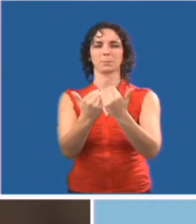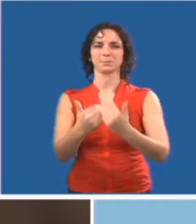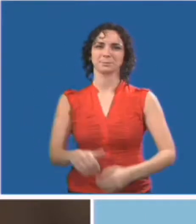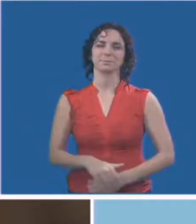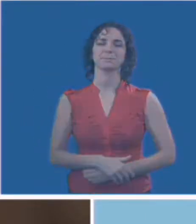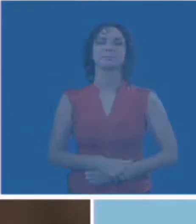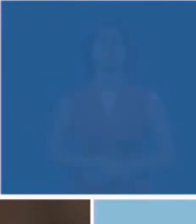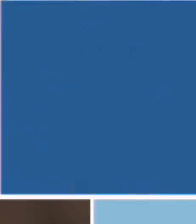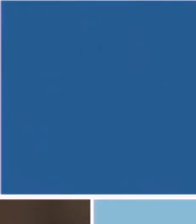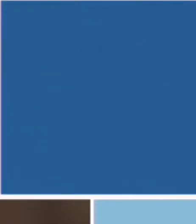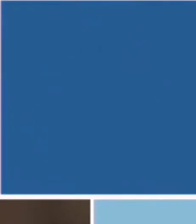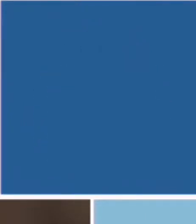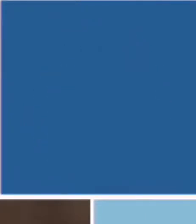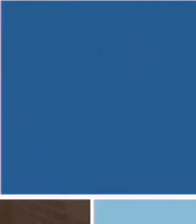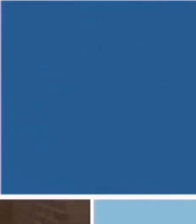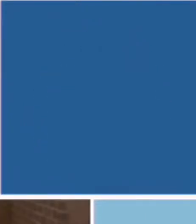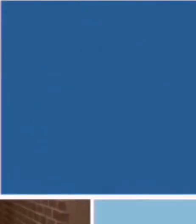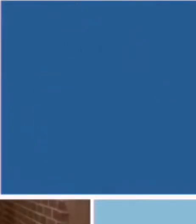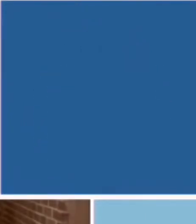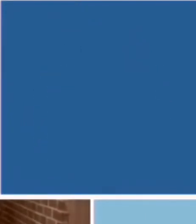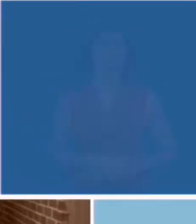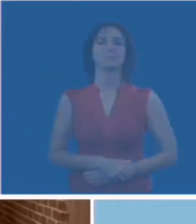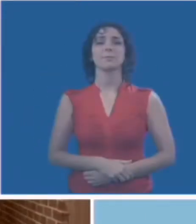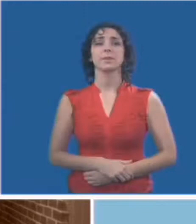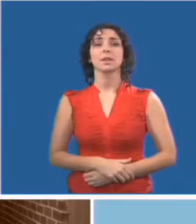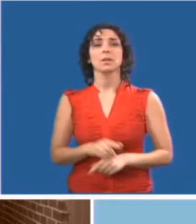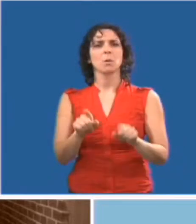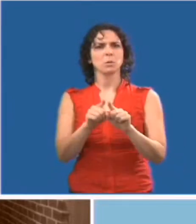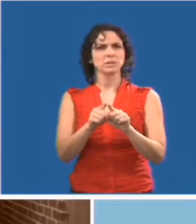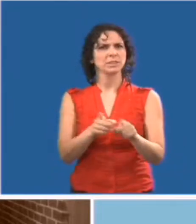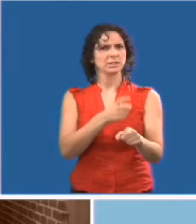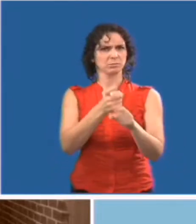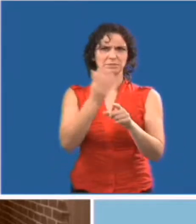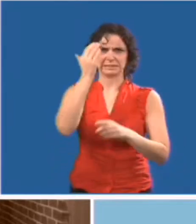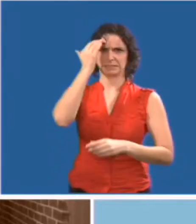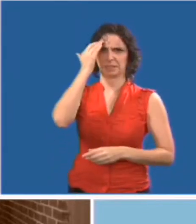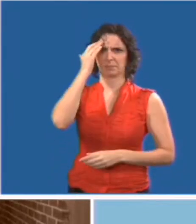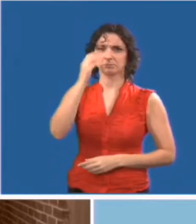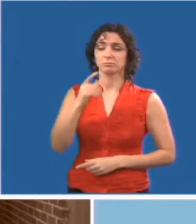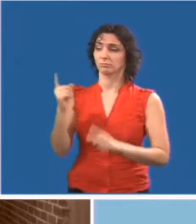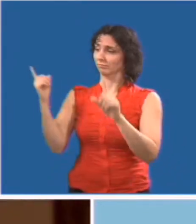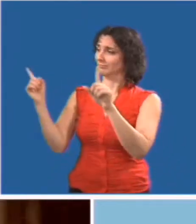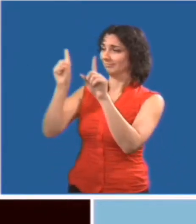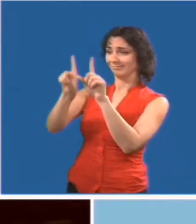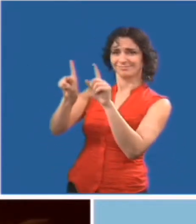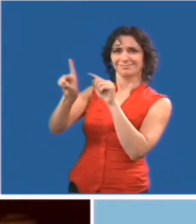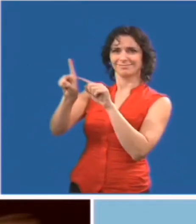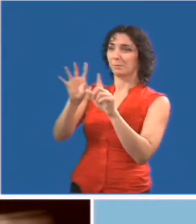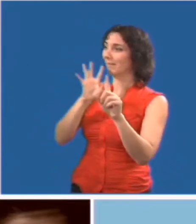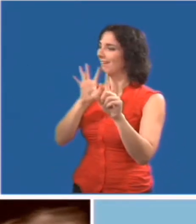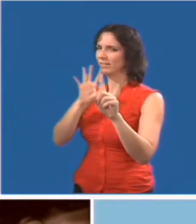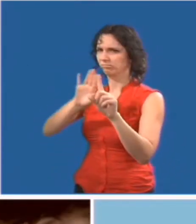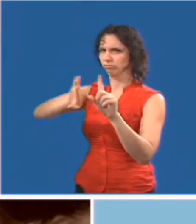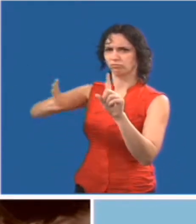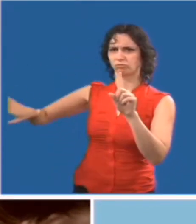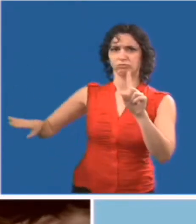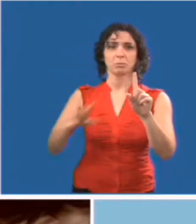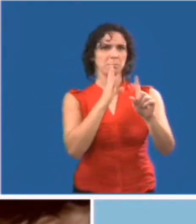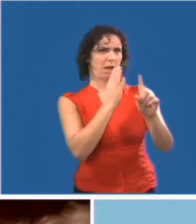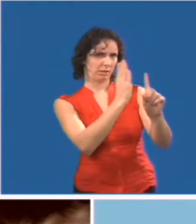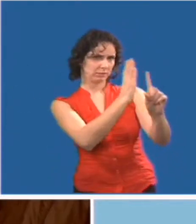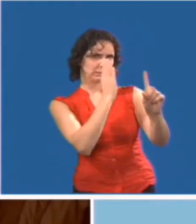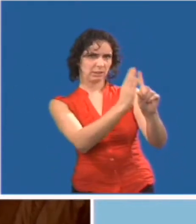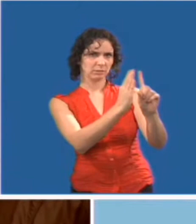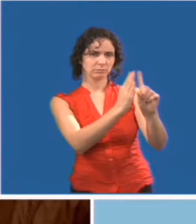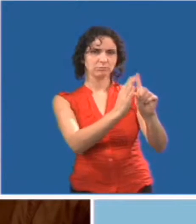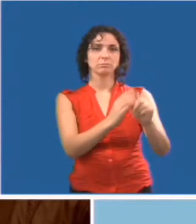'intégration et les chances égales. Le directeur a parlé directement à la personne handicapée et